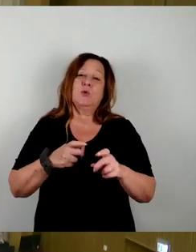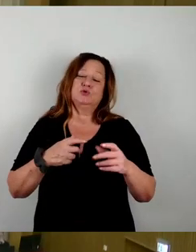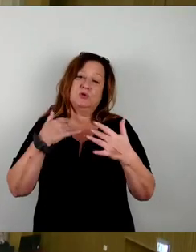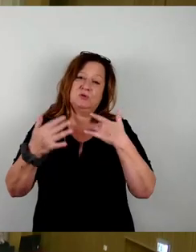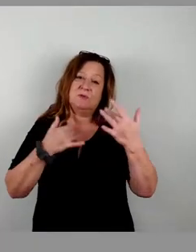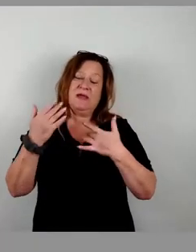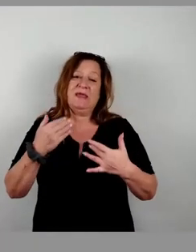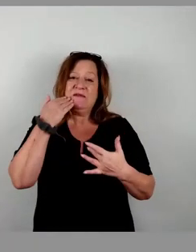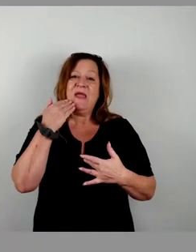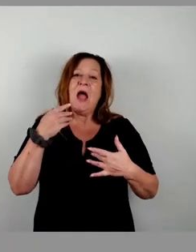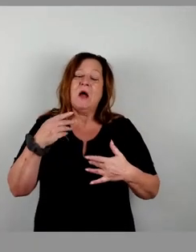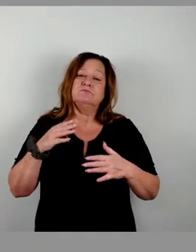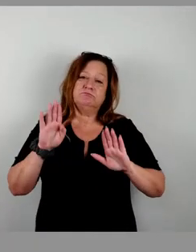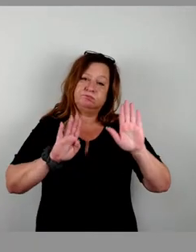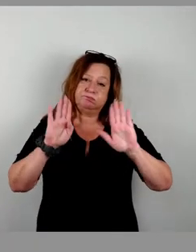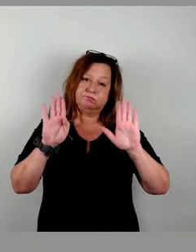jetzt um das Stimmzeichen.